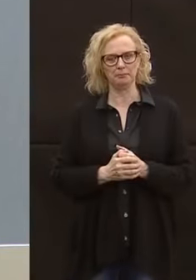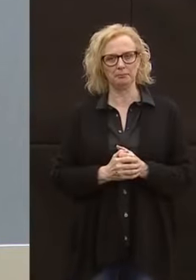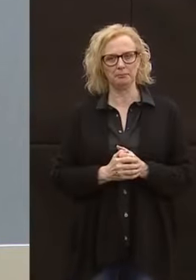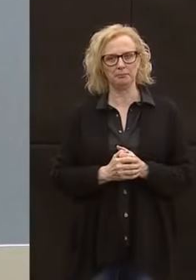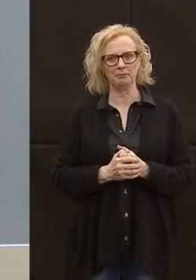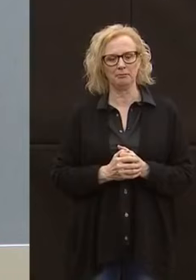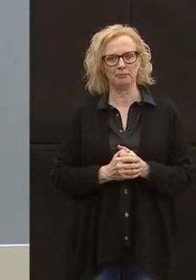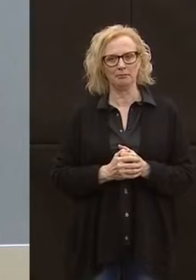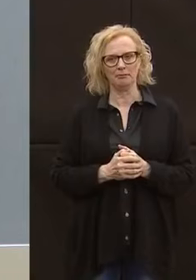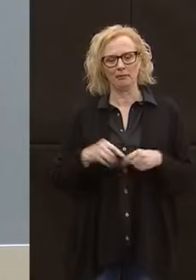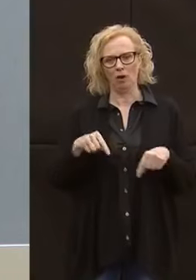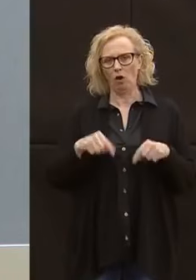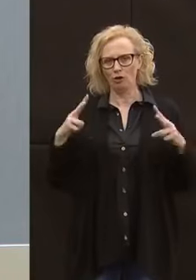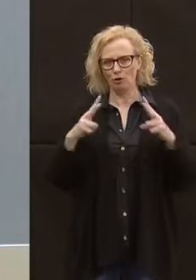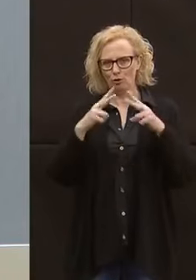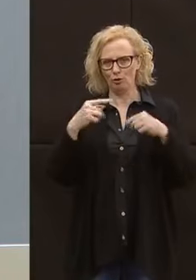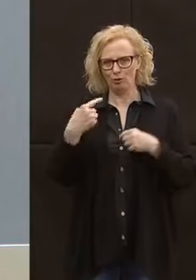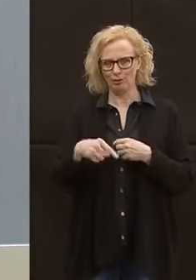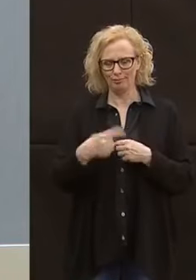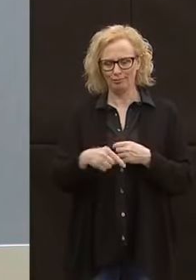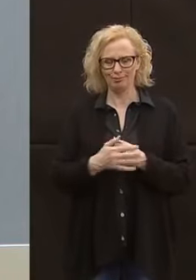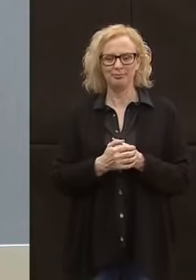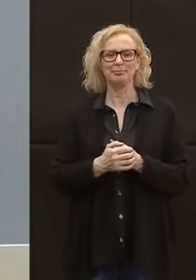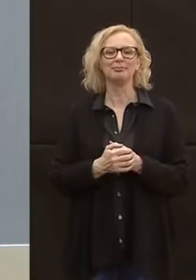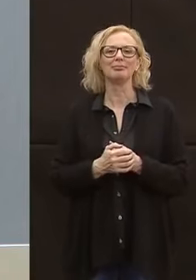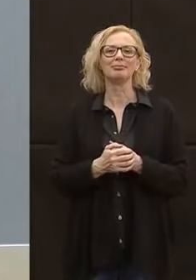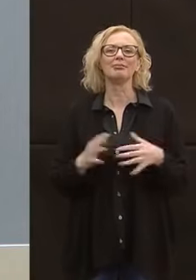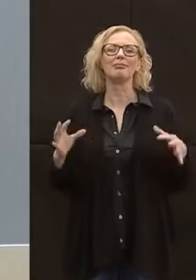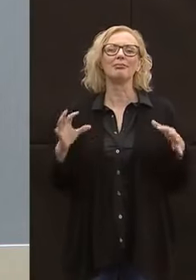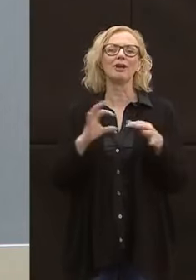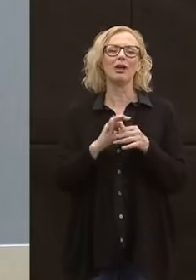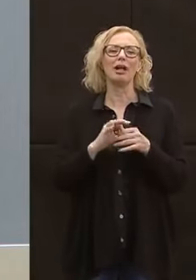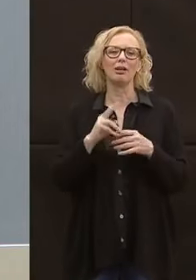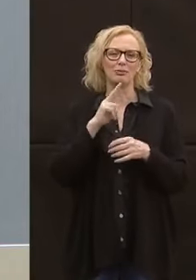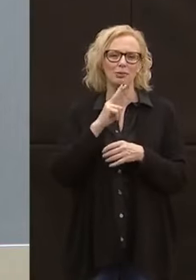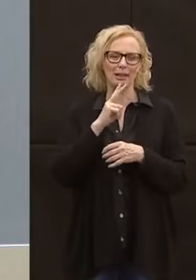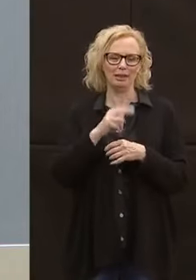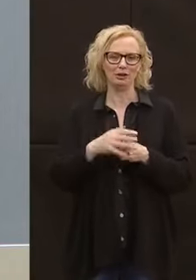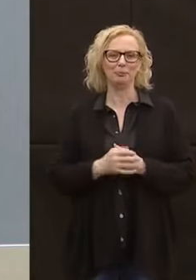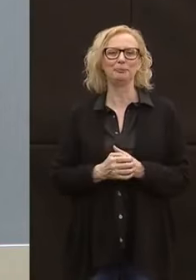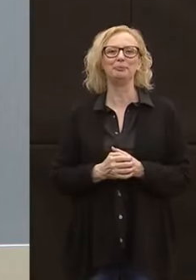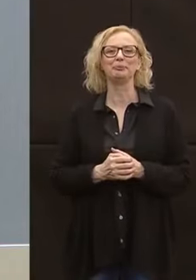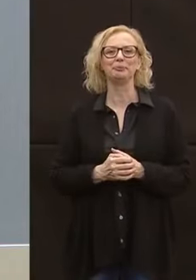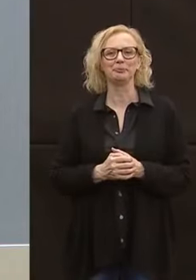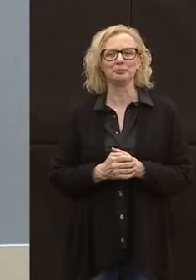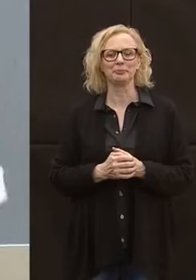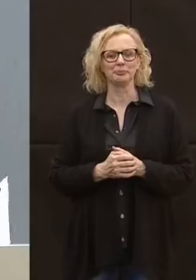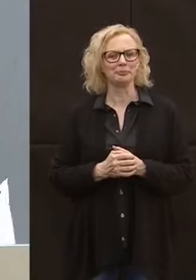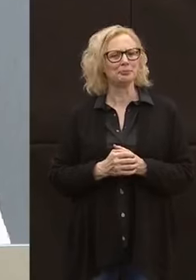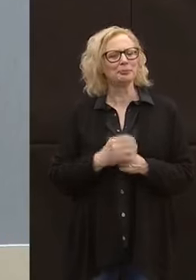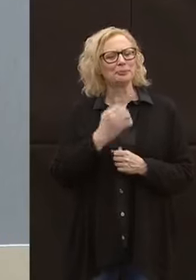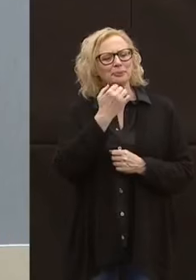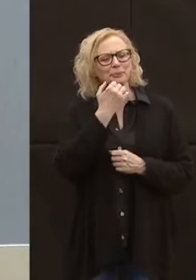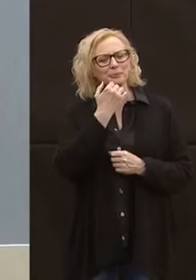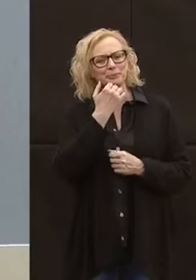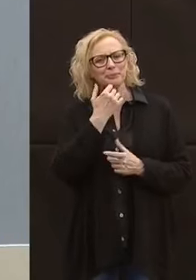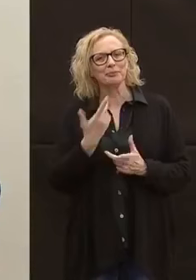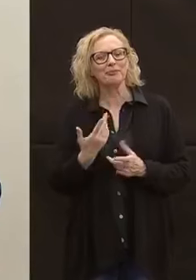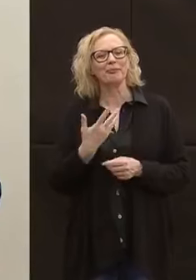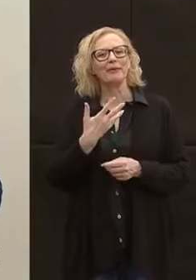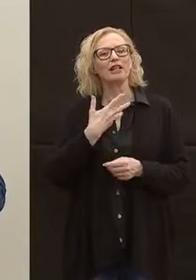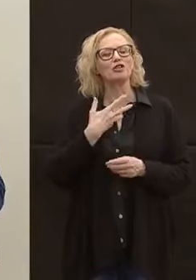riguarda gli incontri di oggi relativamente al pomeriggio. Senta, è arrivata una